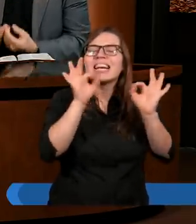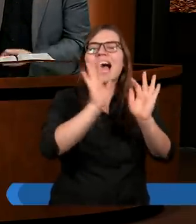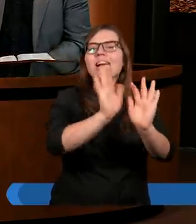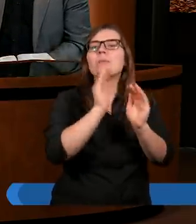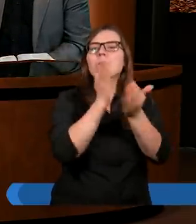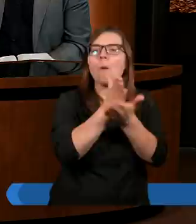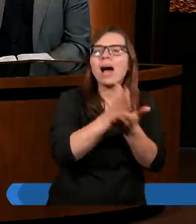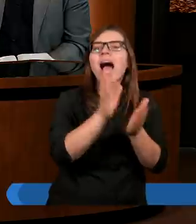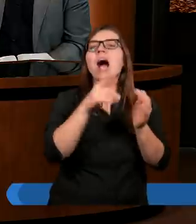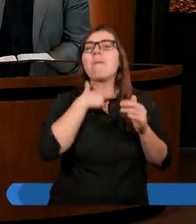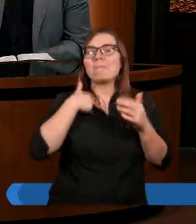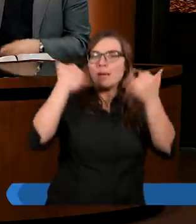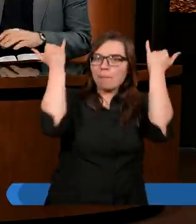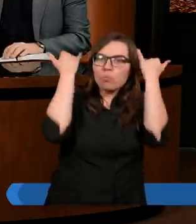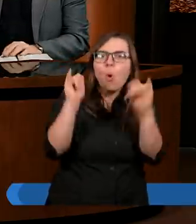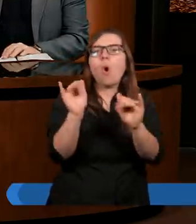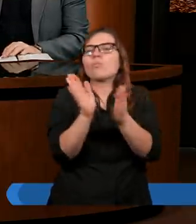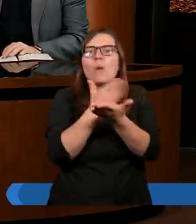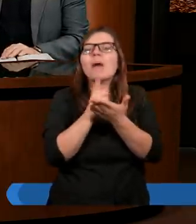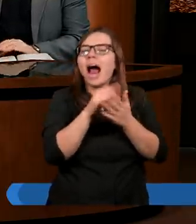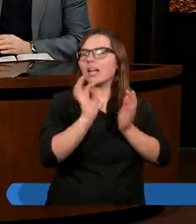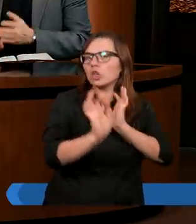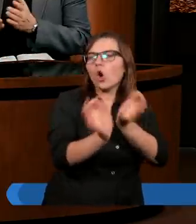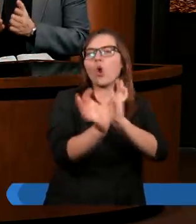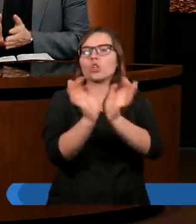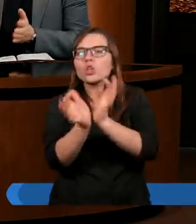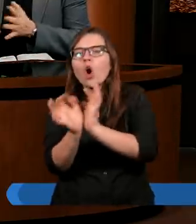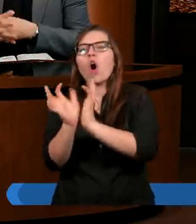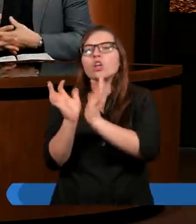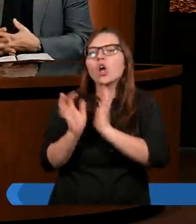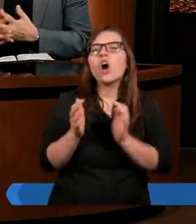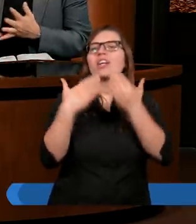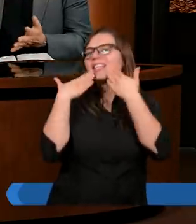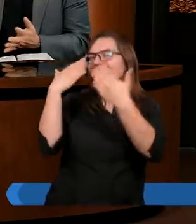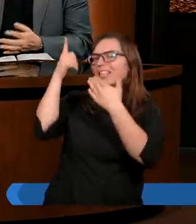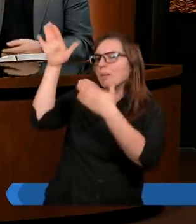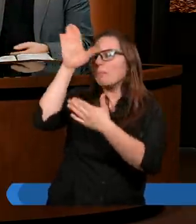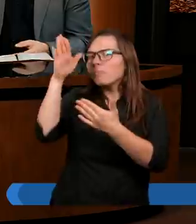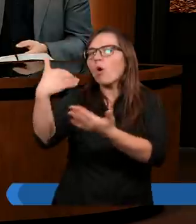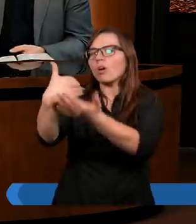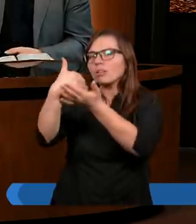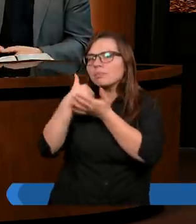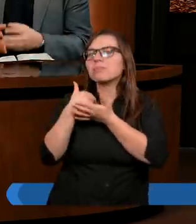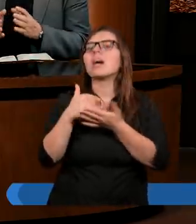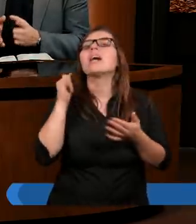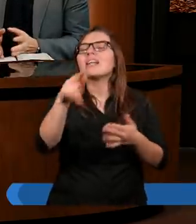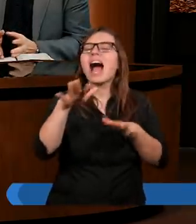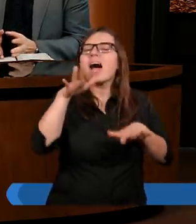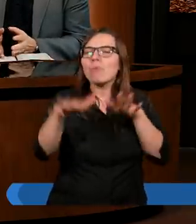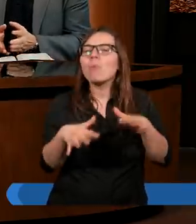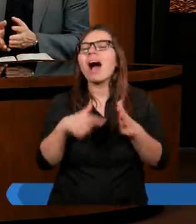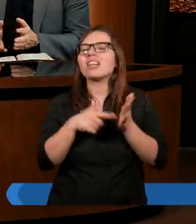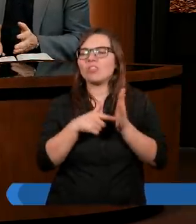my nie zrozumiemy, że popełniamy błędy. I dzięki temu chwała Bogu i tutaj jest cudowna jego sprawiedliwość i ta